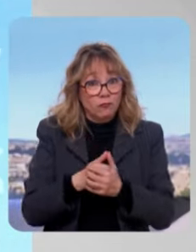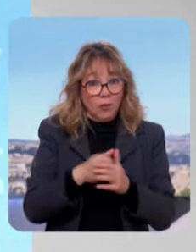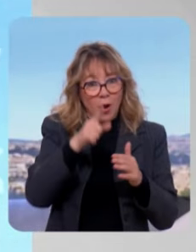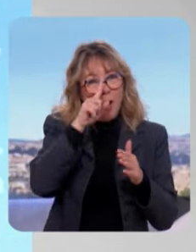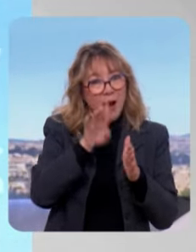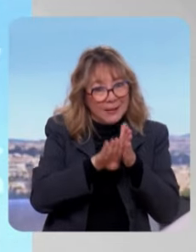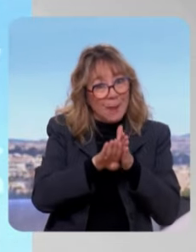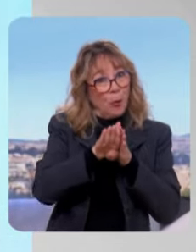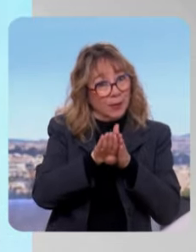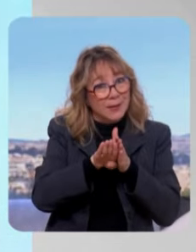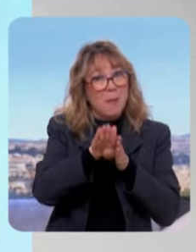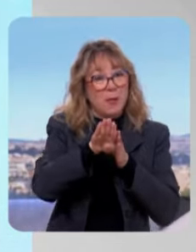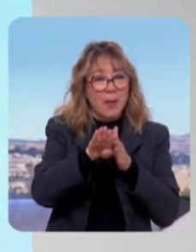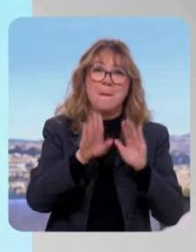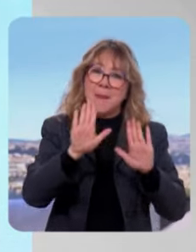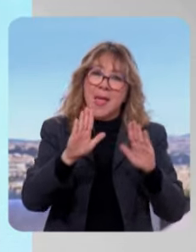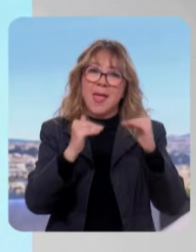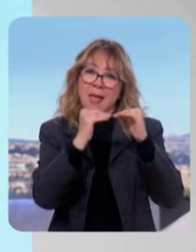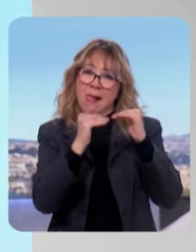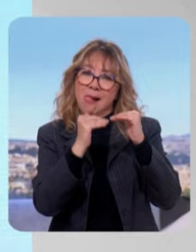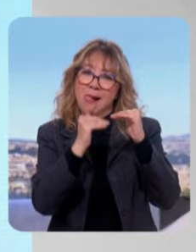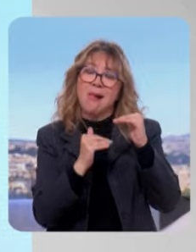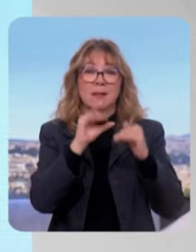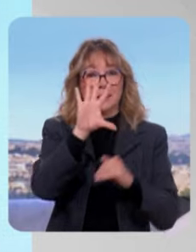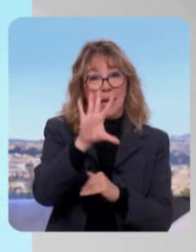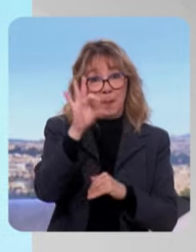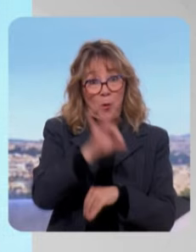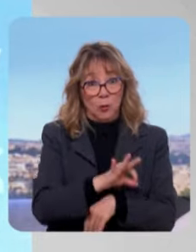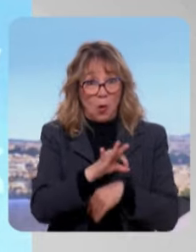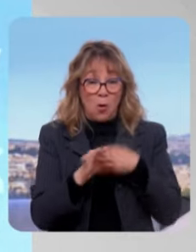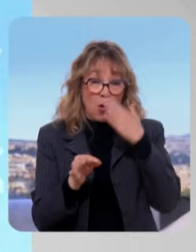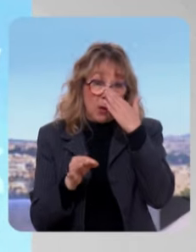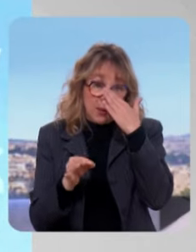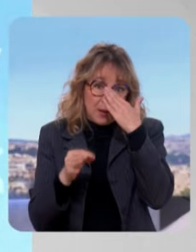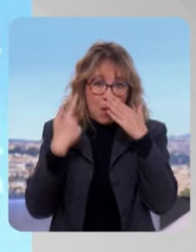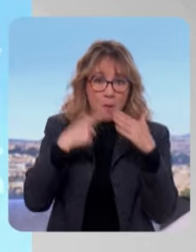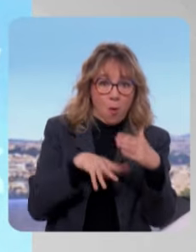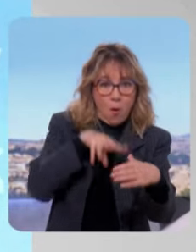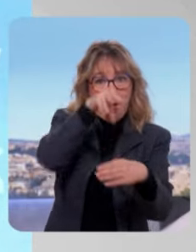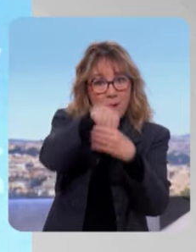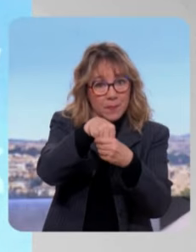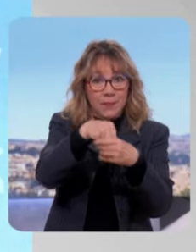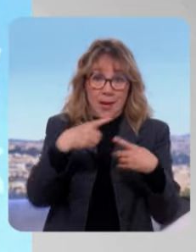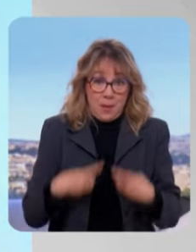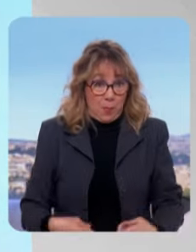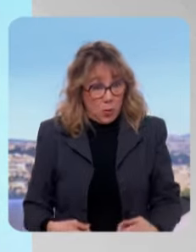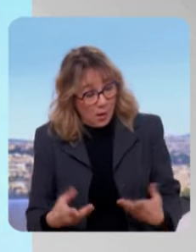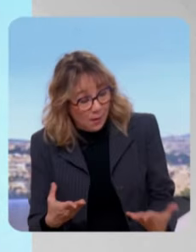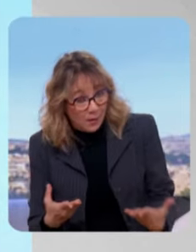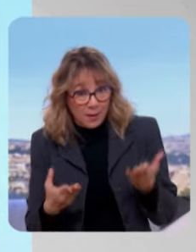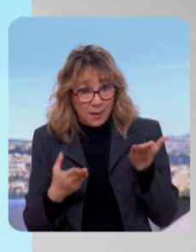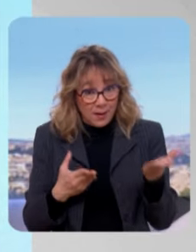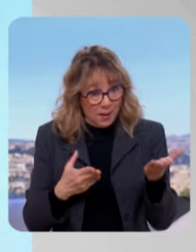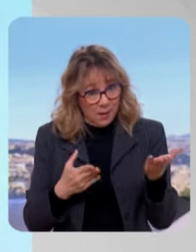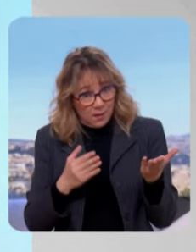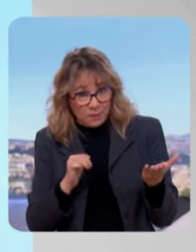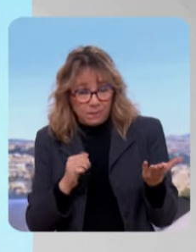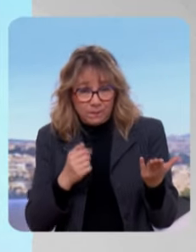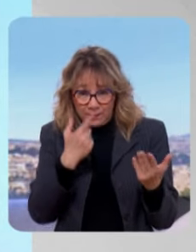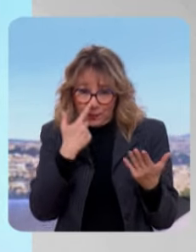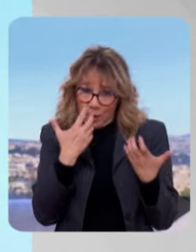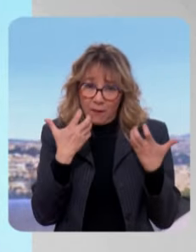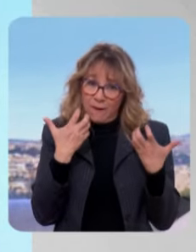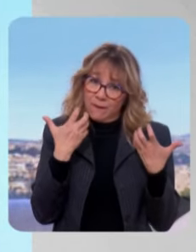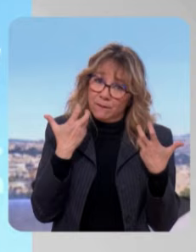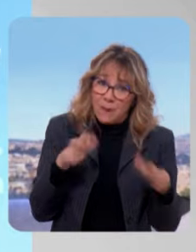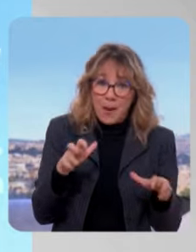monte, mais vous êtes encore au-dessous de la barre fatidique des 5% qui vous permettraient d'avoir des députés au Parlement de Strasbourg. Vous ne regrettez pas d'avoir fait liste commune avec d'autres